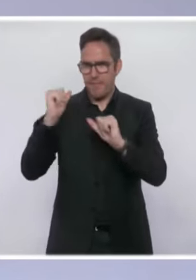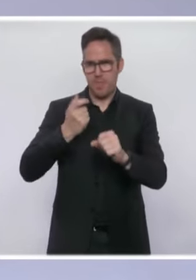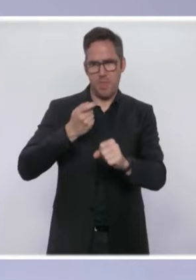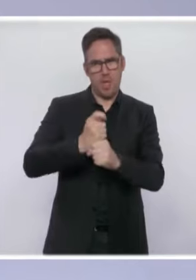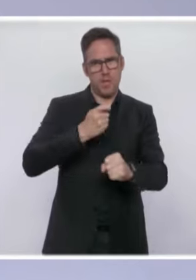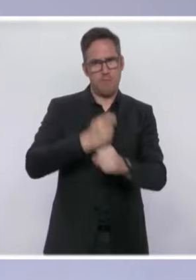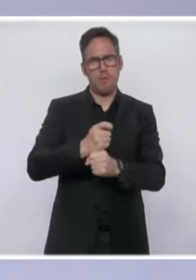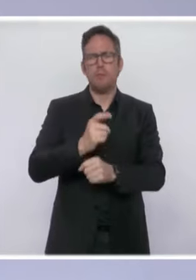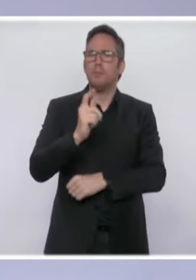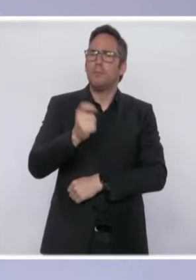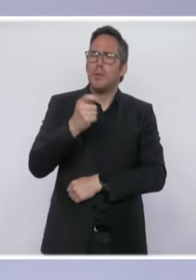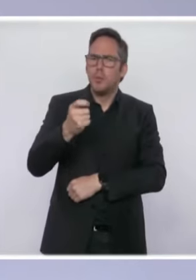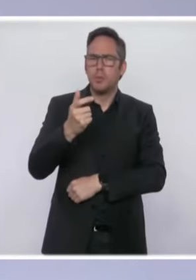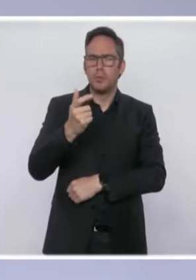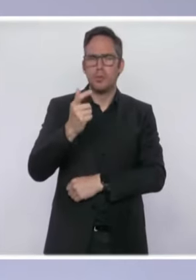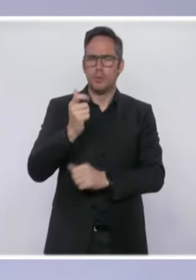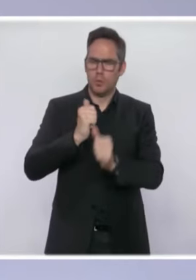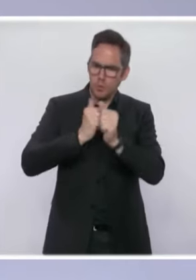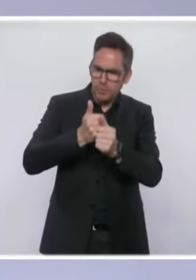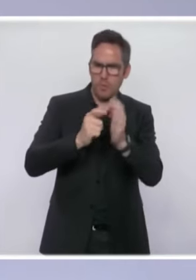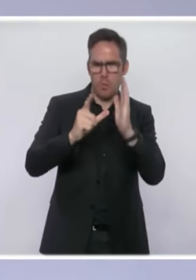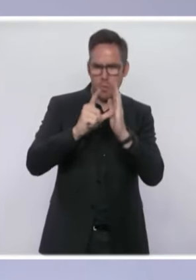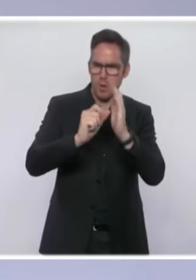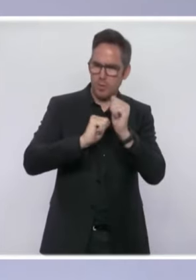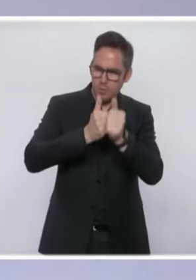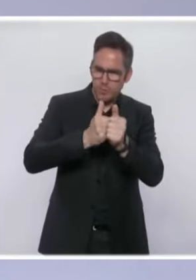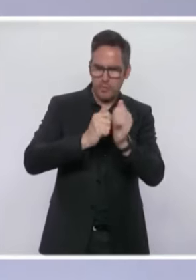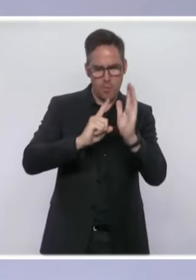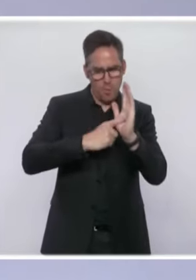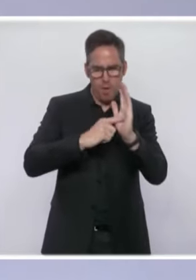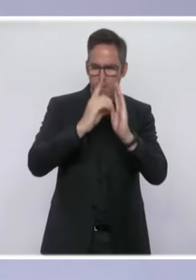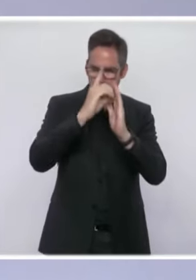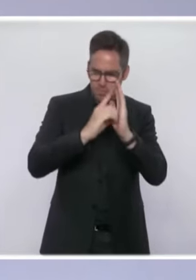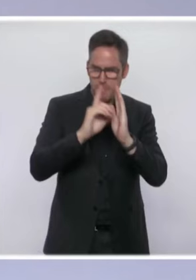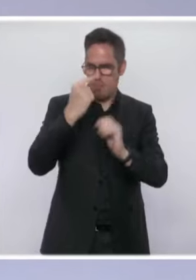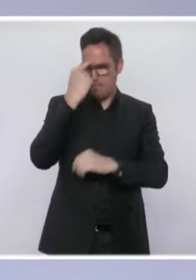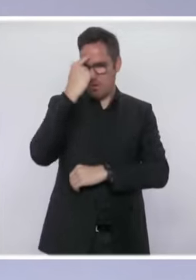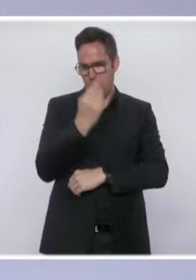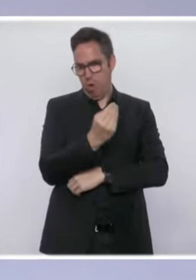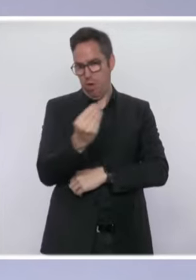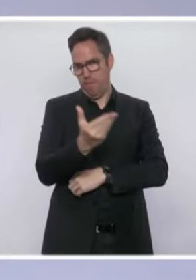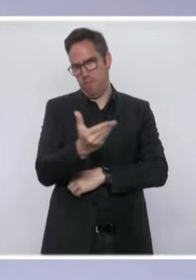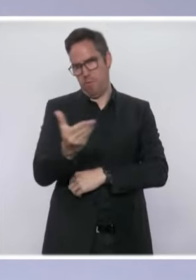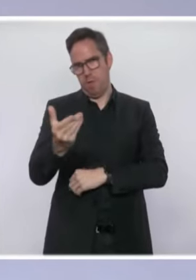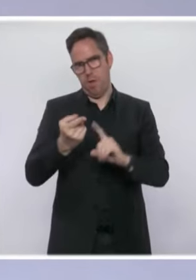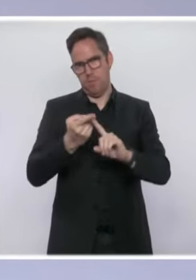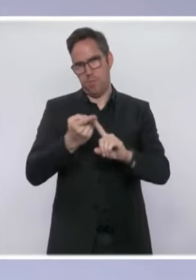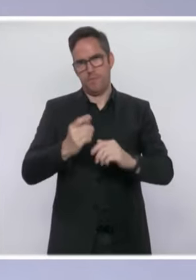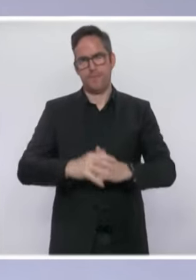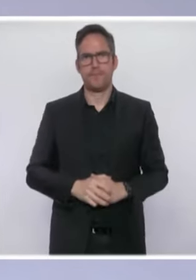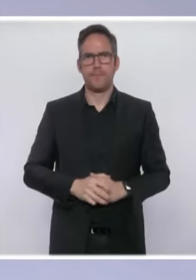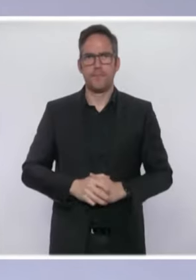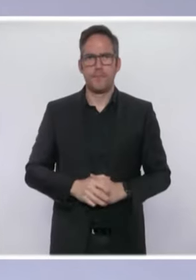respect des règles, des lois, du droit et de la bienséance puisqu'il s'agit d'enfants. Je vous le redis, les choses ont été faites en application